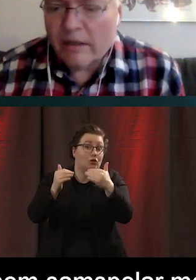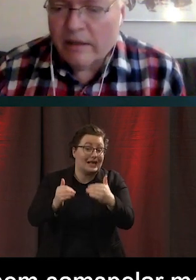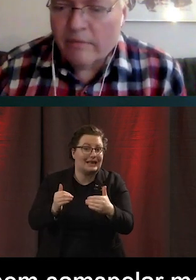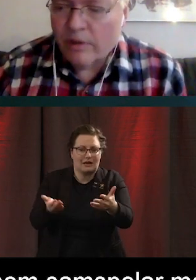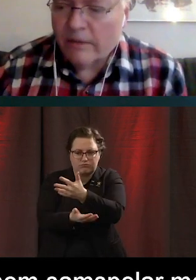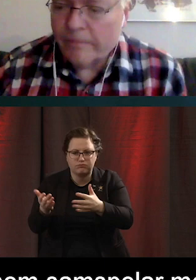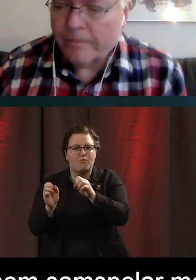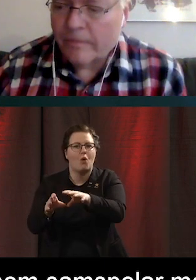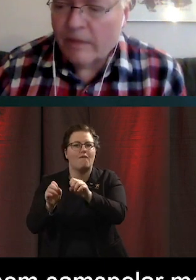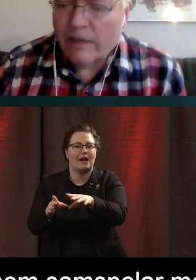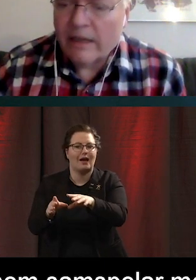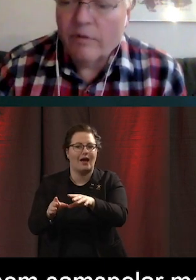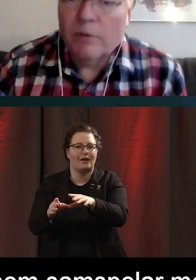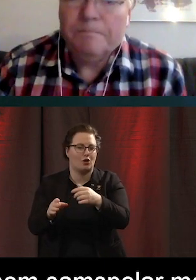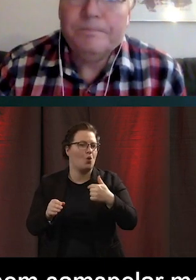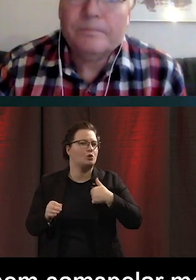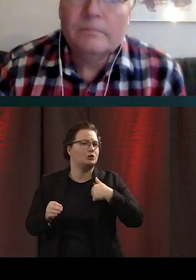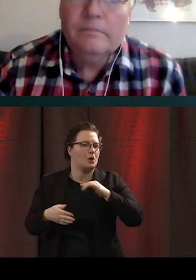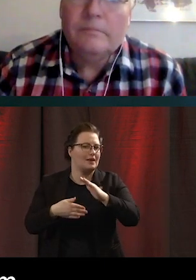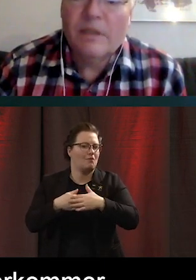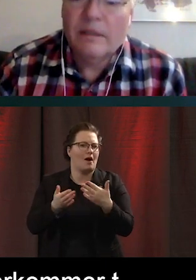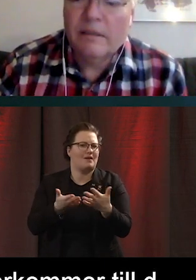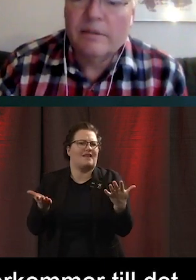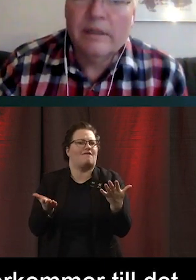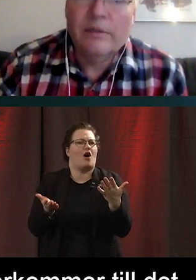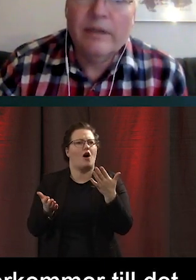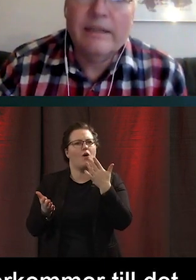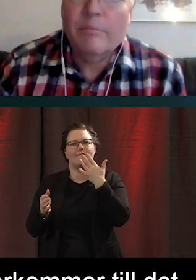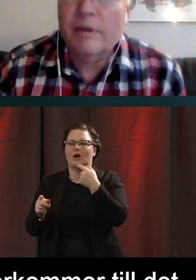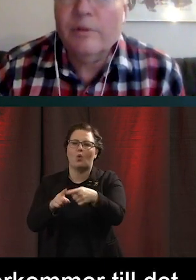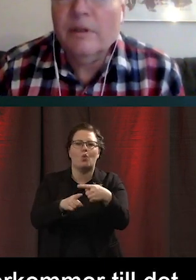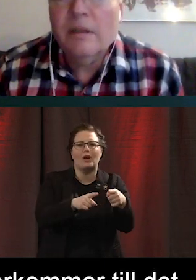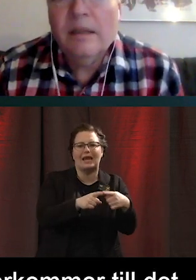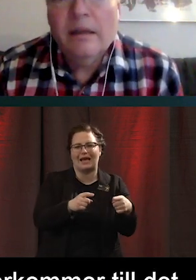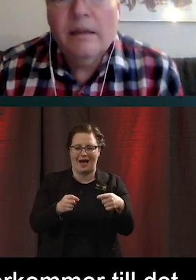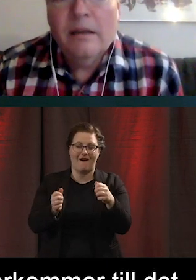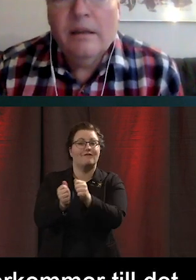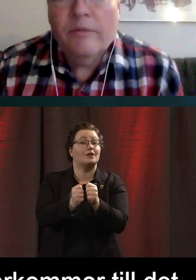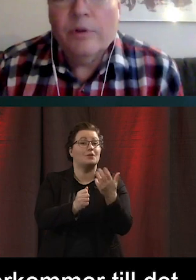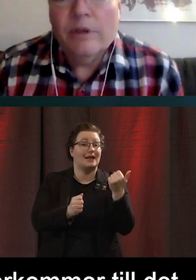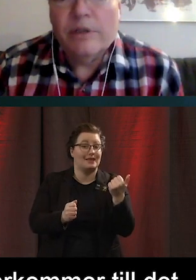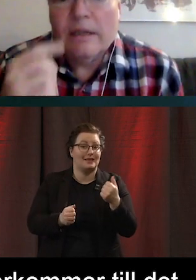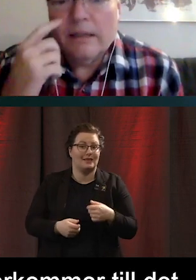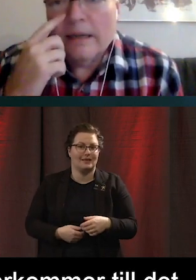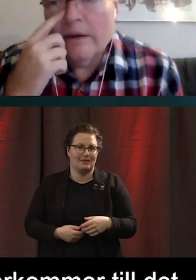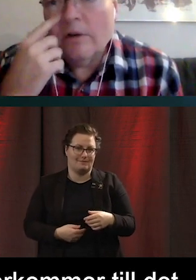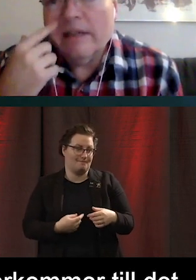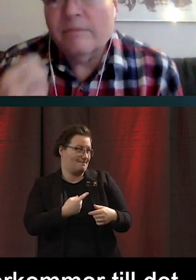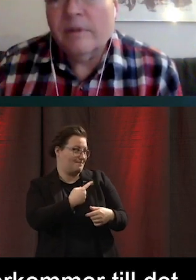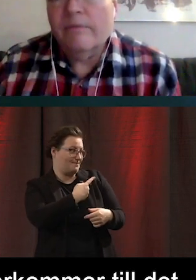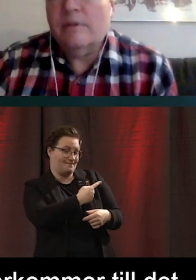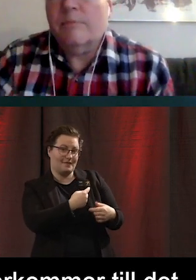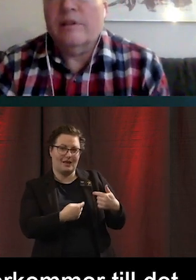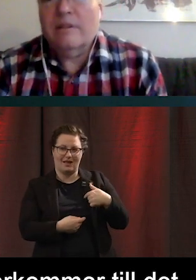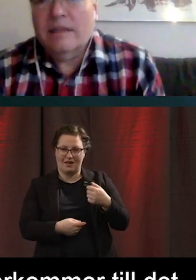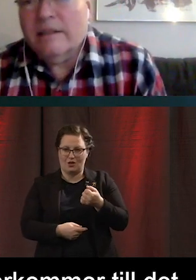tillbaka till det. Vad det kan vara. Jag tänkte jag skulle ge några exempel från undersökningen. Här har vi